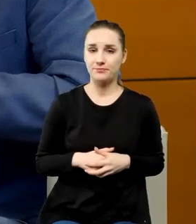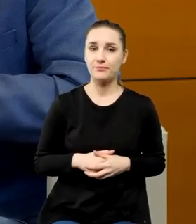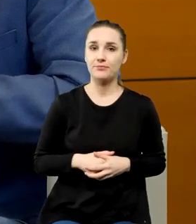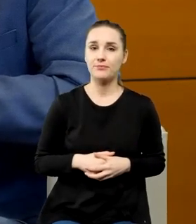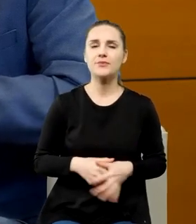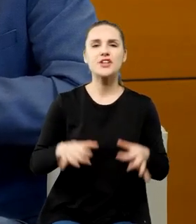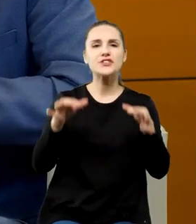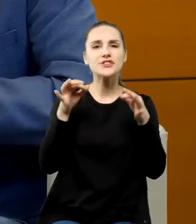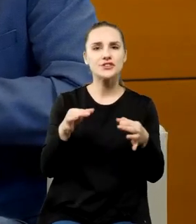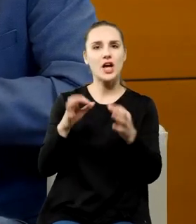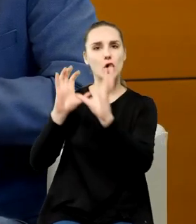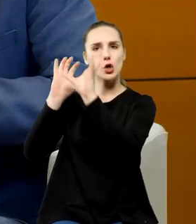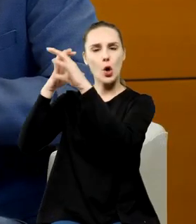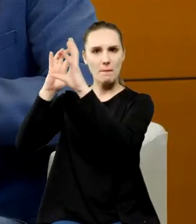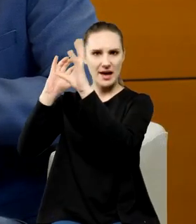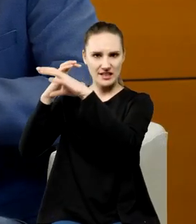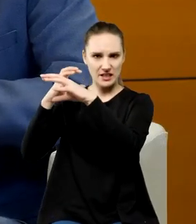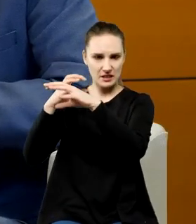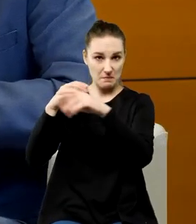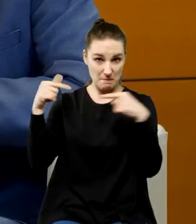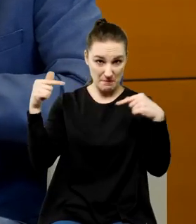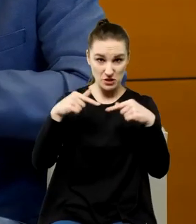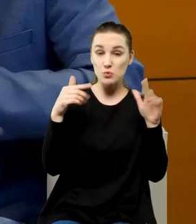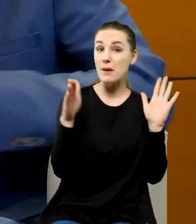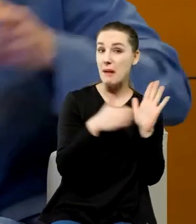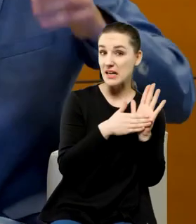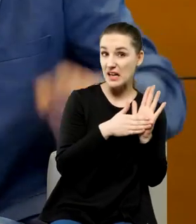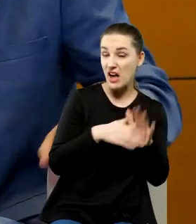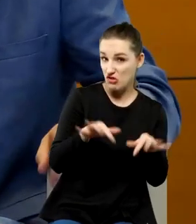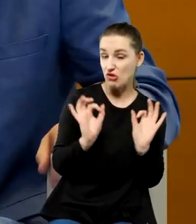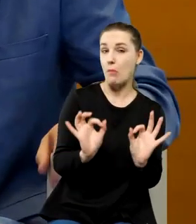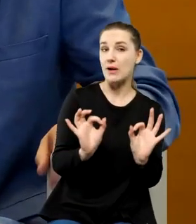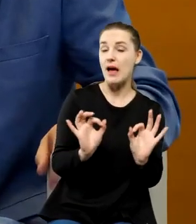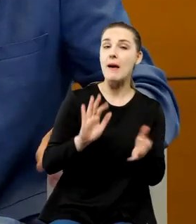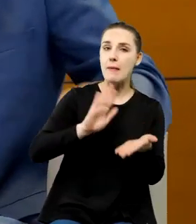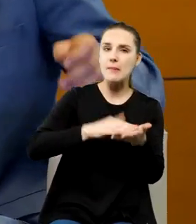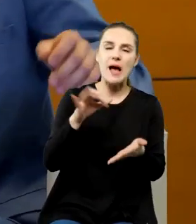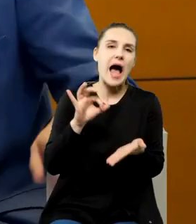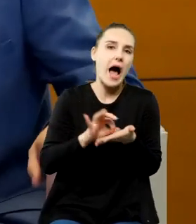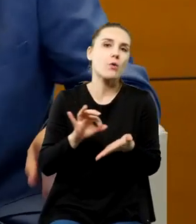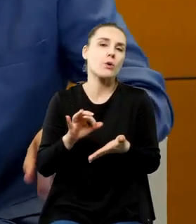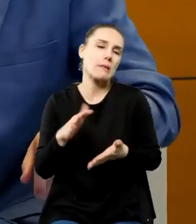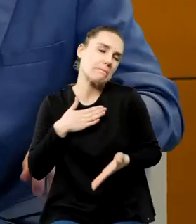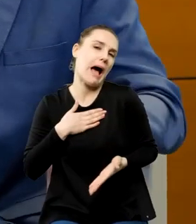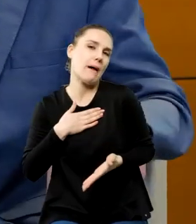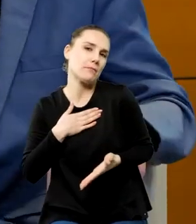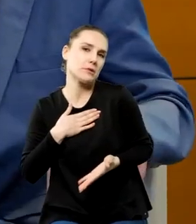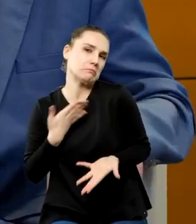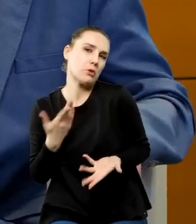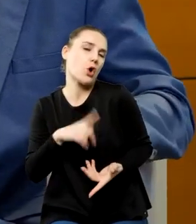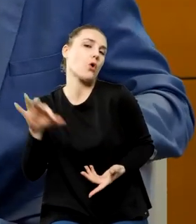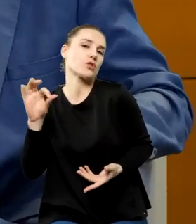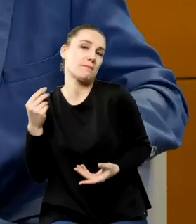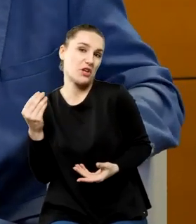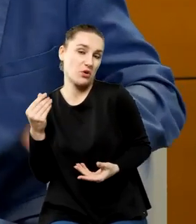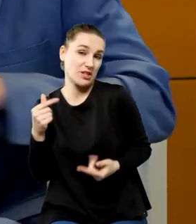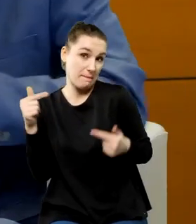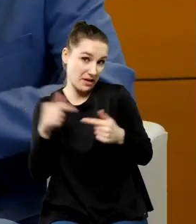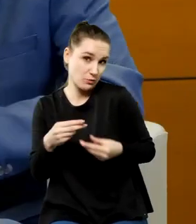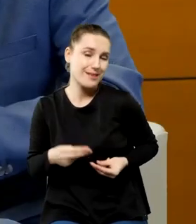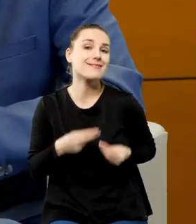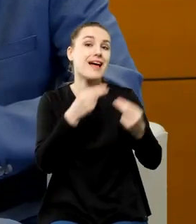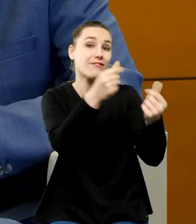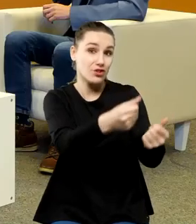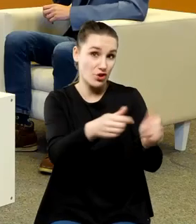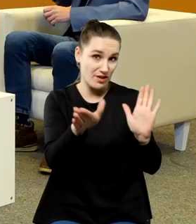Kopernik jest może być jako marka czy to dobra marka czy jakbym miał jakieś pieniądze akurat przypadkiem na co się nie zapowiada to powinienem zainwestować w